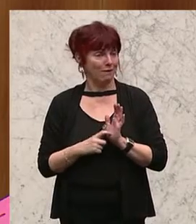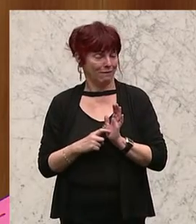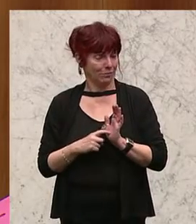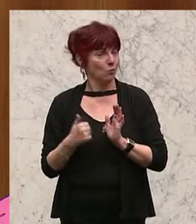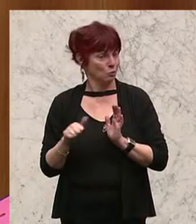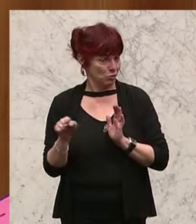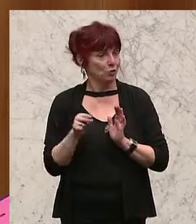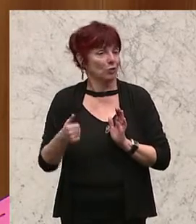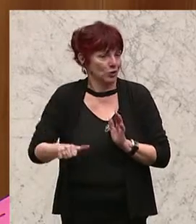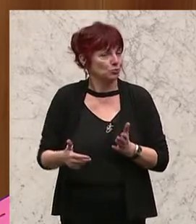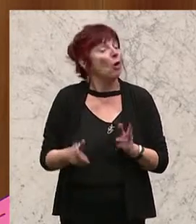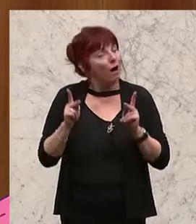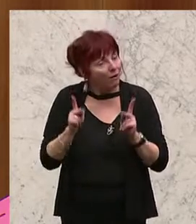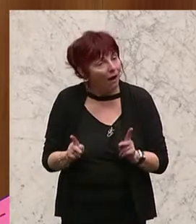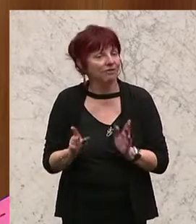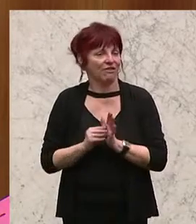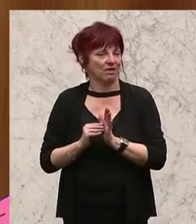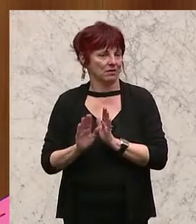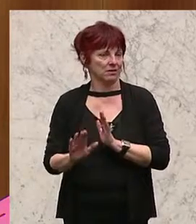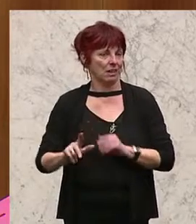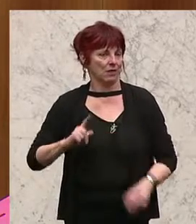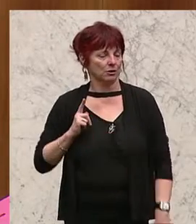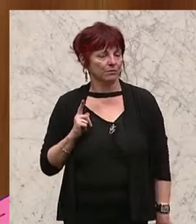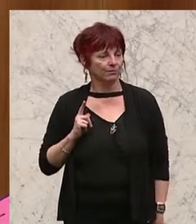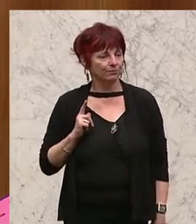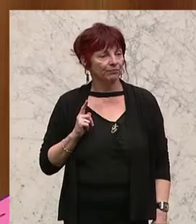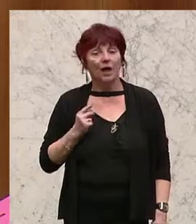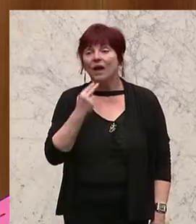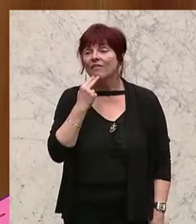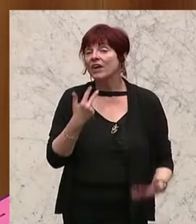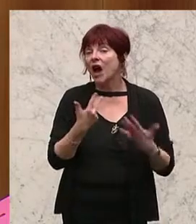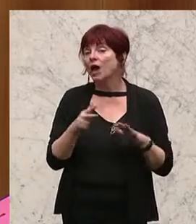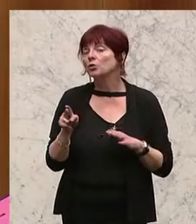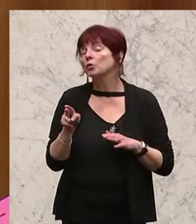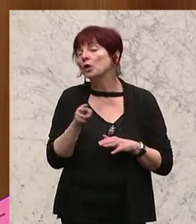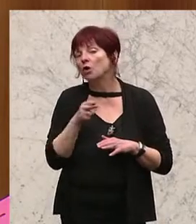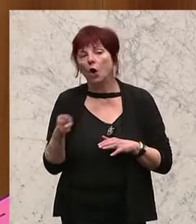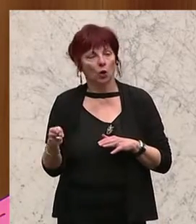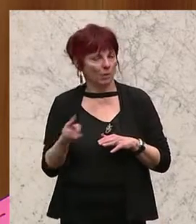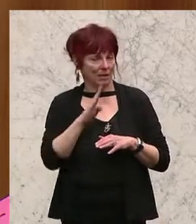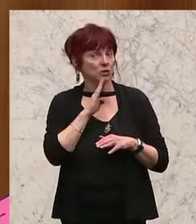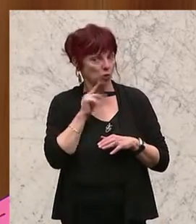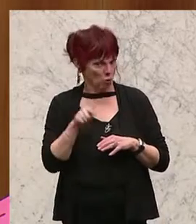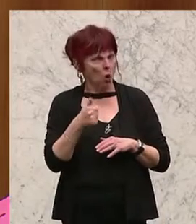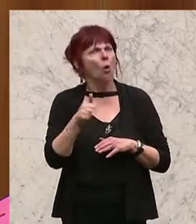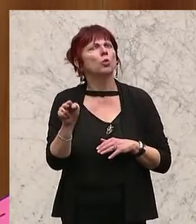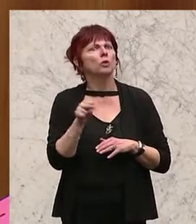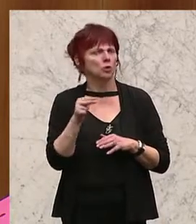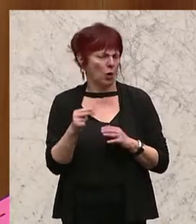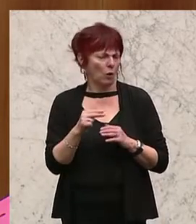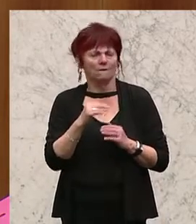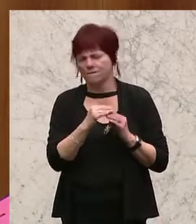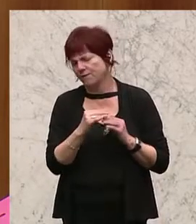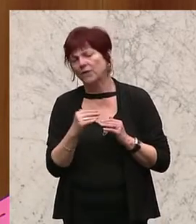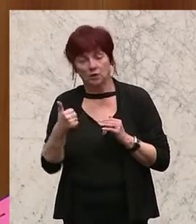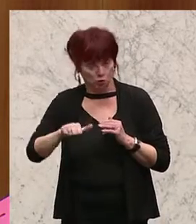etwas umsetzen. Und das ist für jenen, die nur 800 Euro Pension haben, relativ viel. Und das ist für den, der